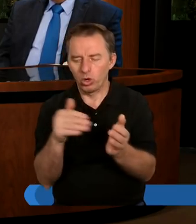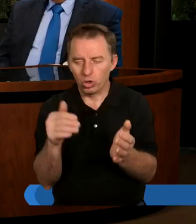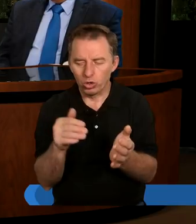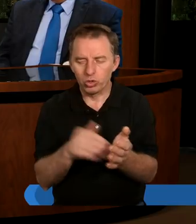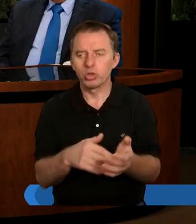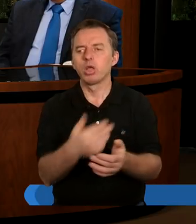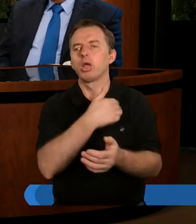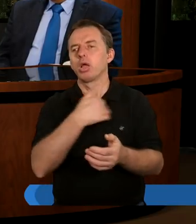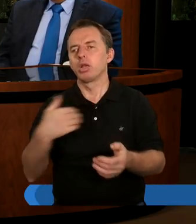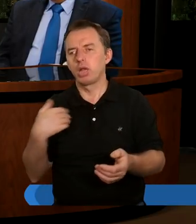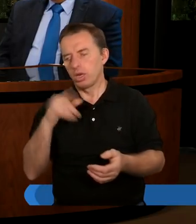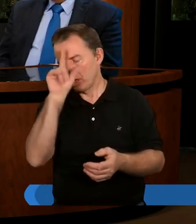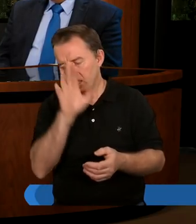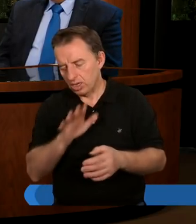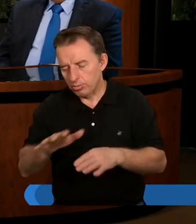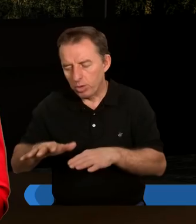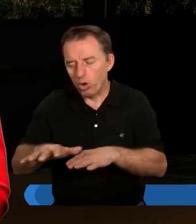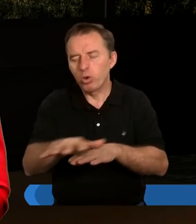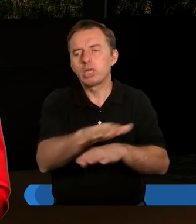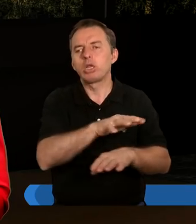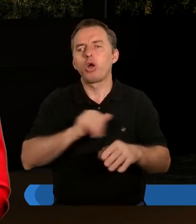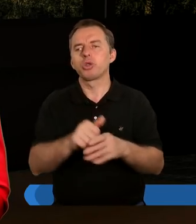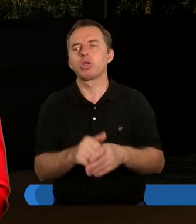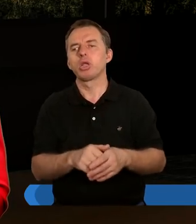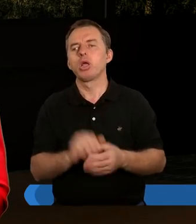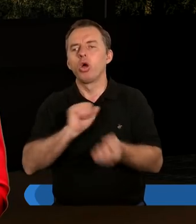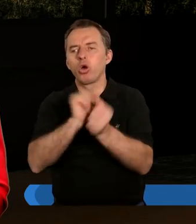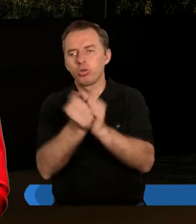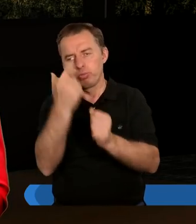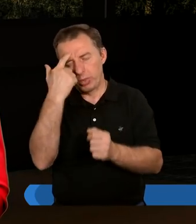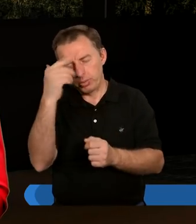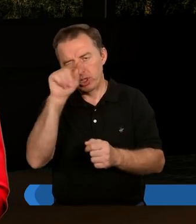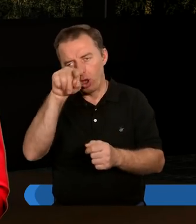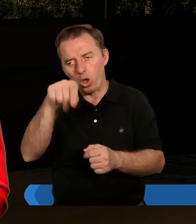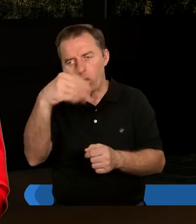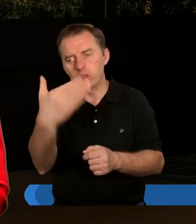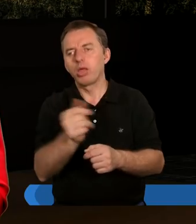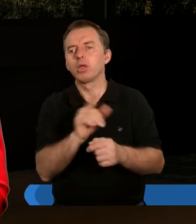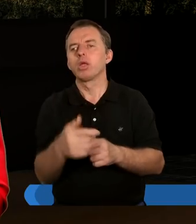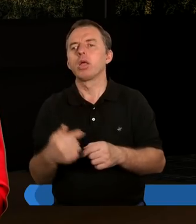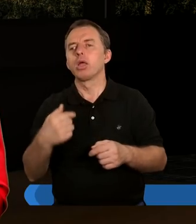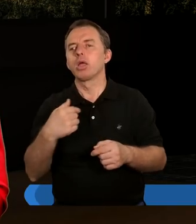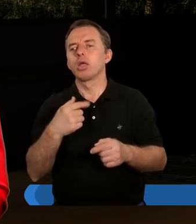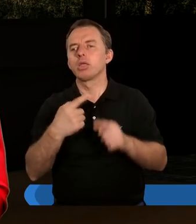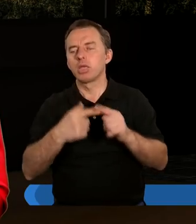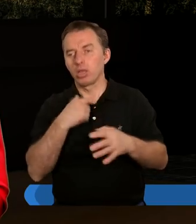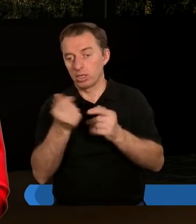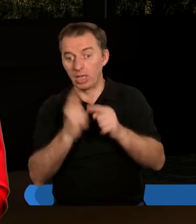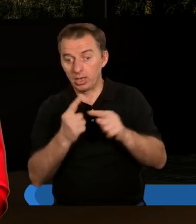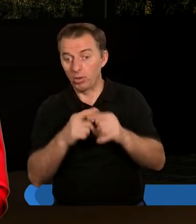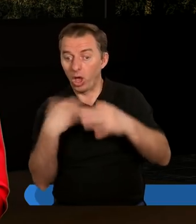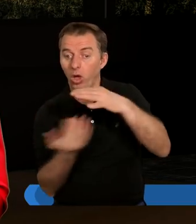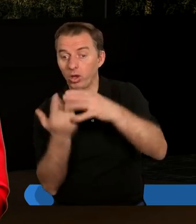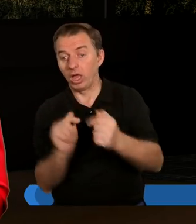naszej społeczności i chociażby pamiętać o tym, że zanim rozpowiesz o